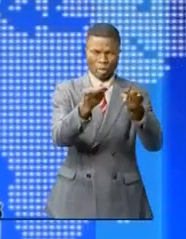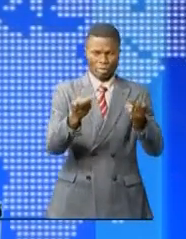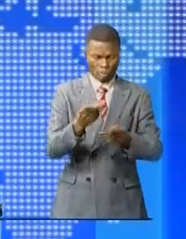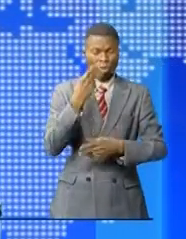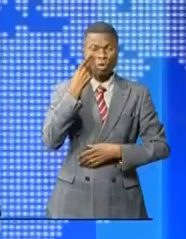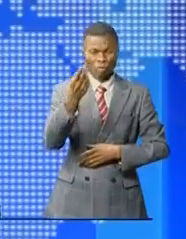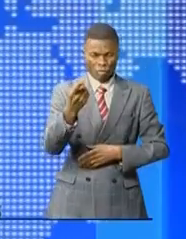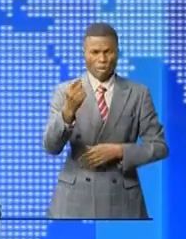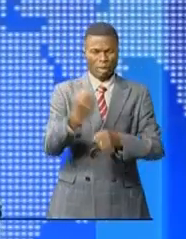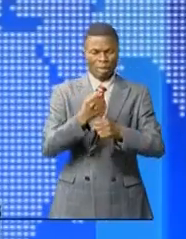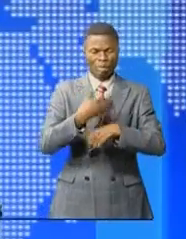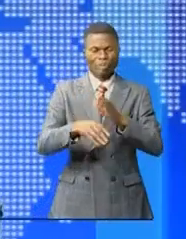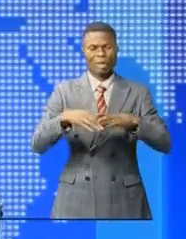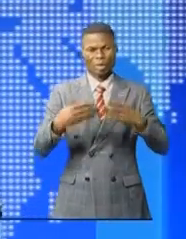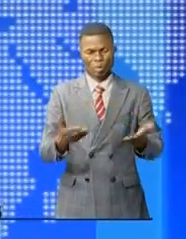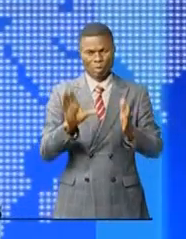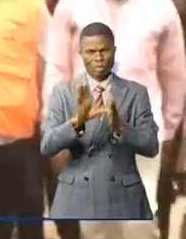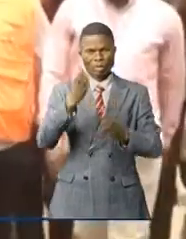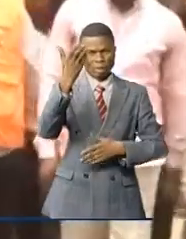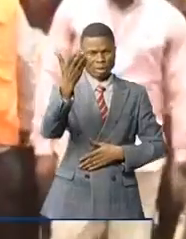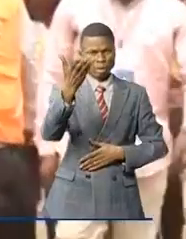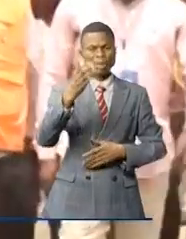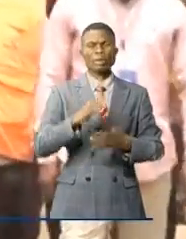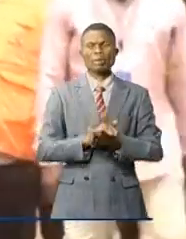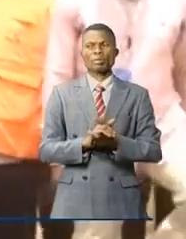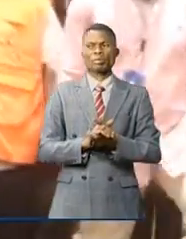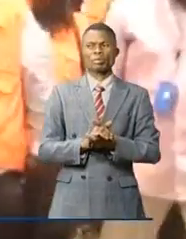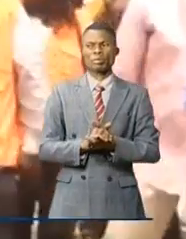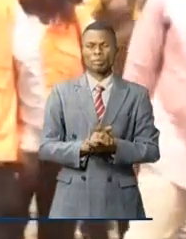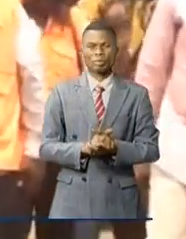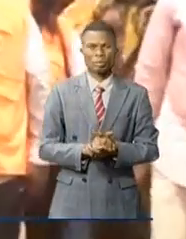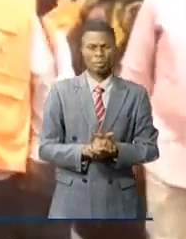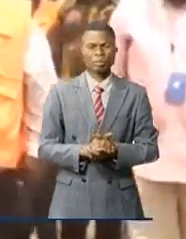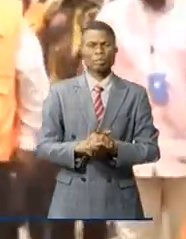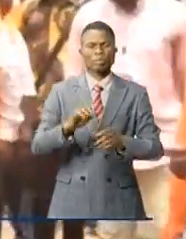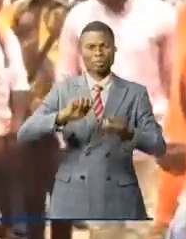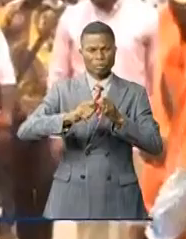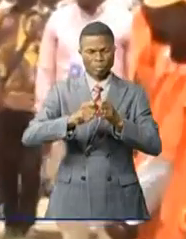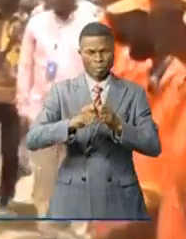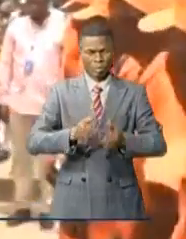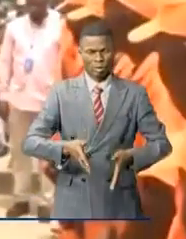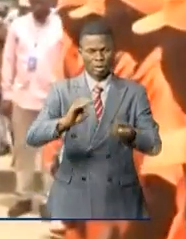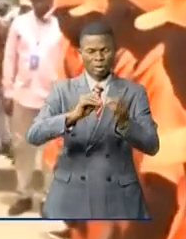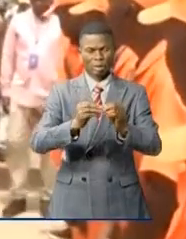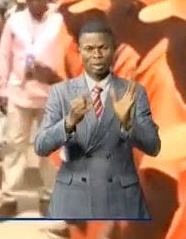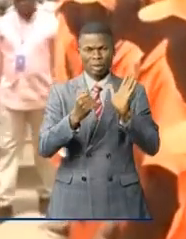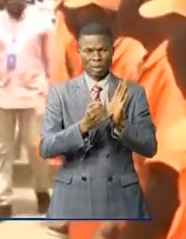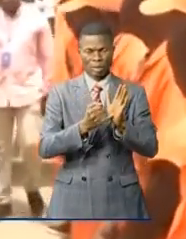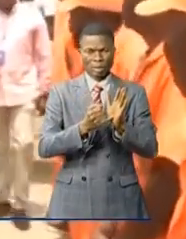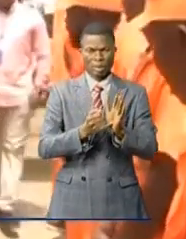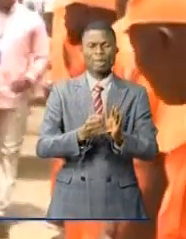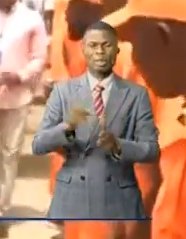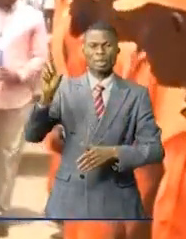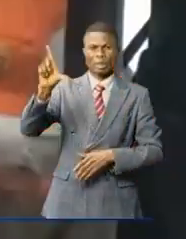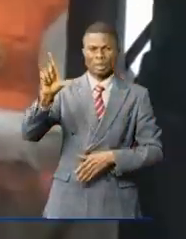évaluer justement ces travaux. Reportage. Il t'assure dans le trétien routier sur la RN6 et tronçant l'Isala Boundouki.